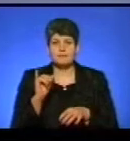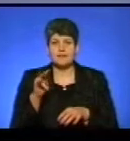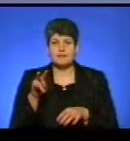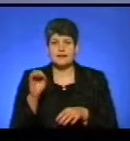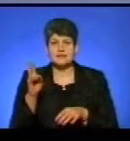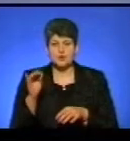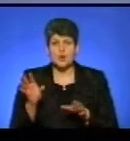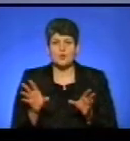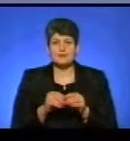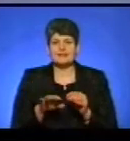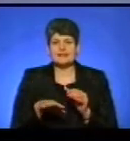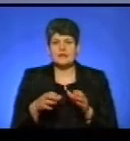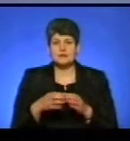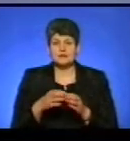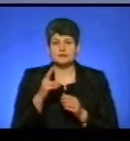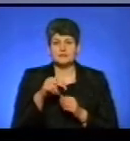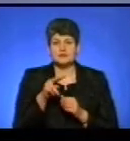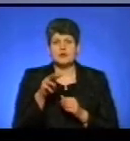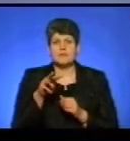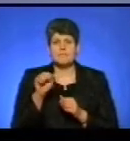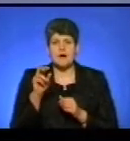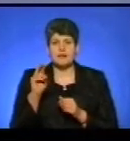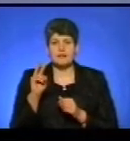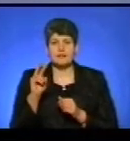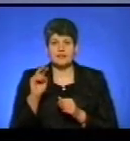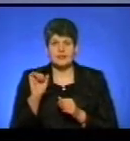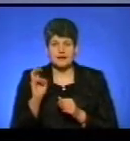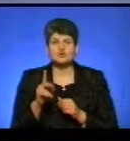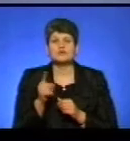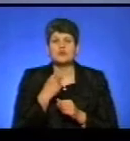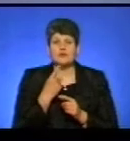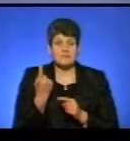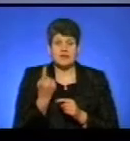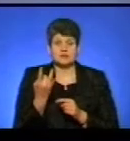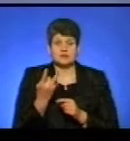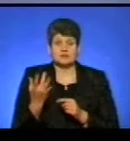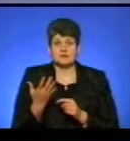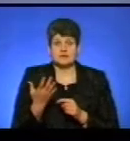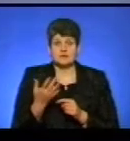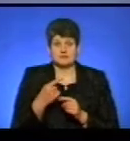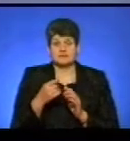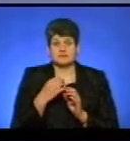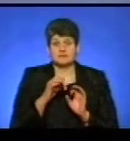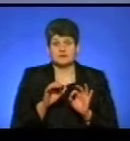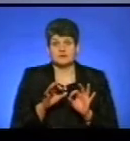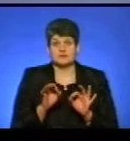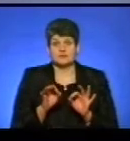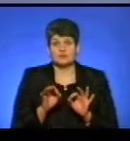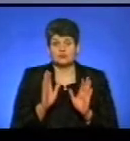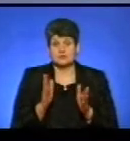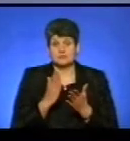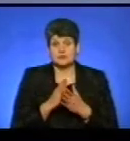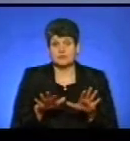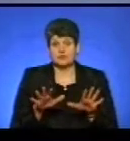об'єднаної територіальної громади Дмитром Маликом, що він каже, які в нього застереження, адже він вперше, як нам дізнався, обійматиме